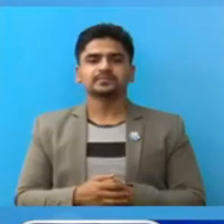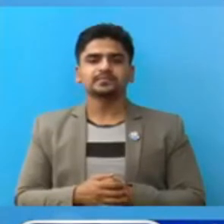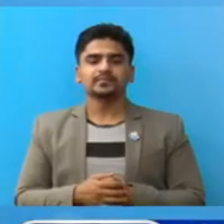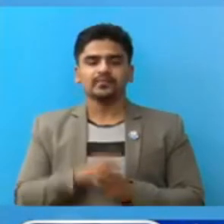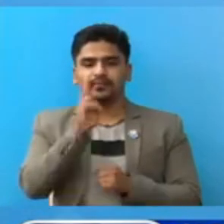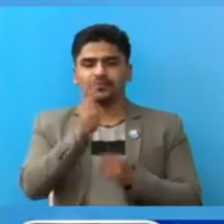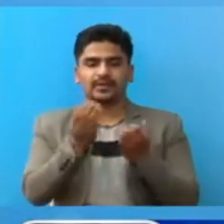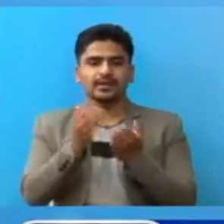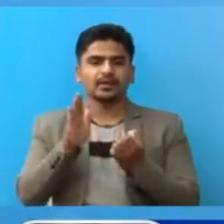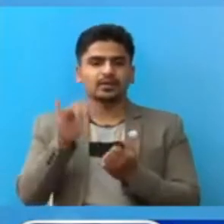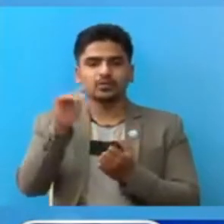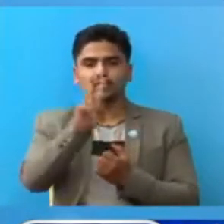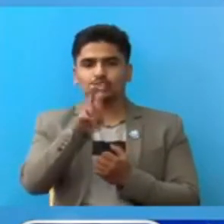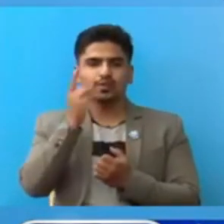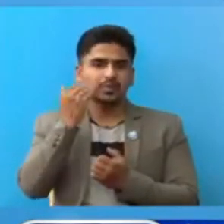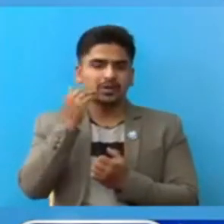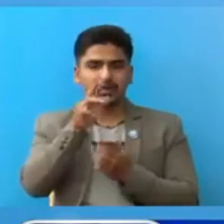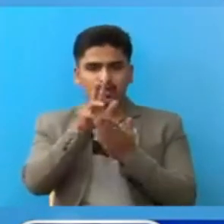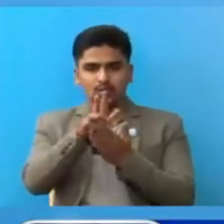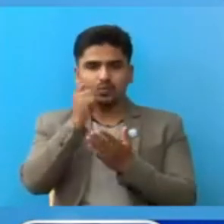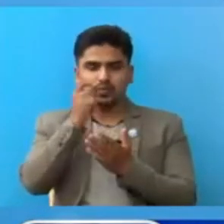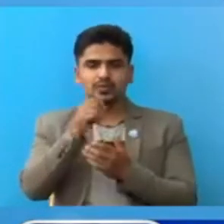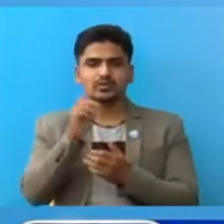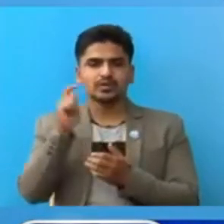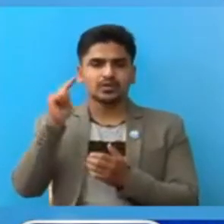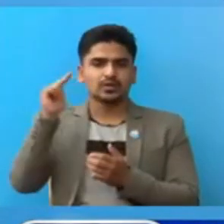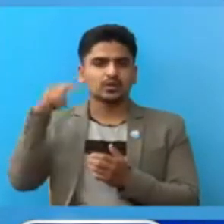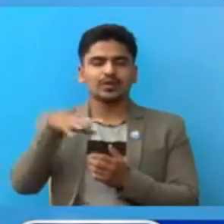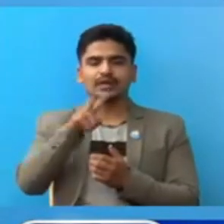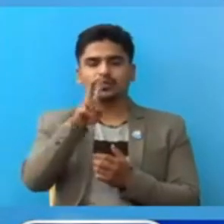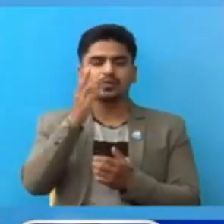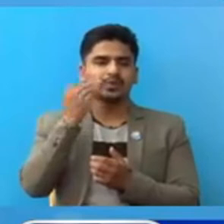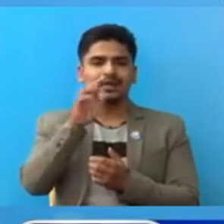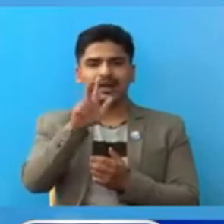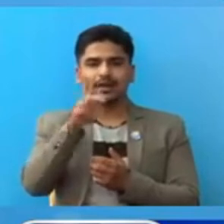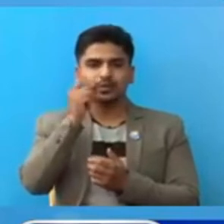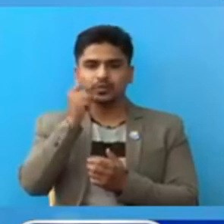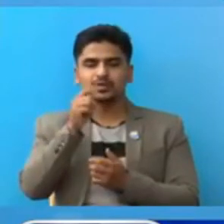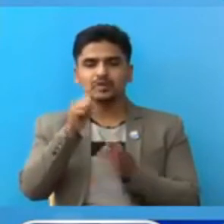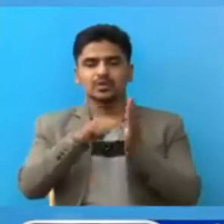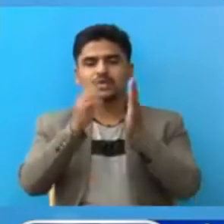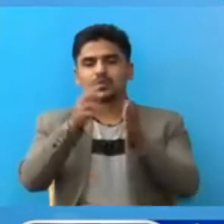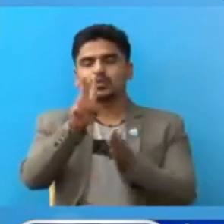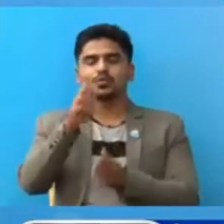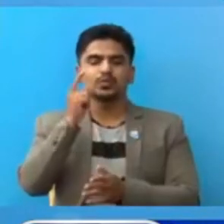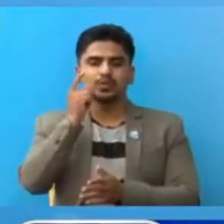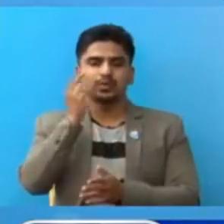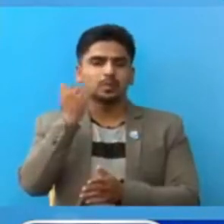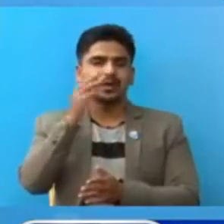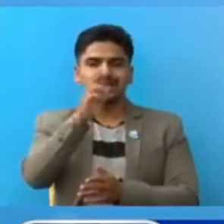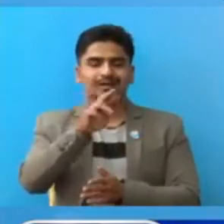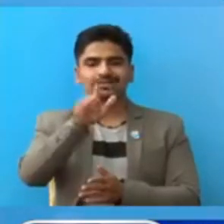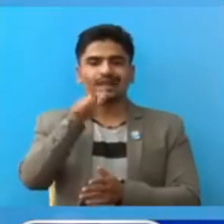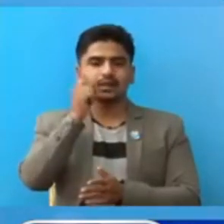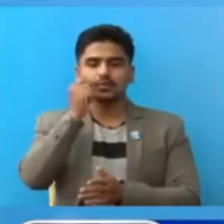तैस्टे डोटी को दुई महिला र नौ पुरुष, कैलाली को दुई महिला र आच पुरुष, र कंचनपूर को दुई महिला र सात